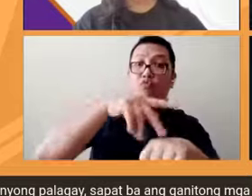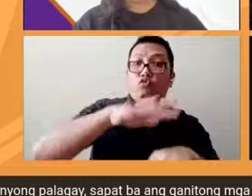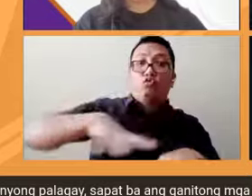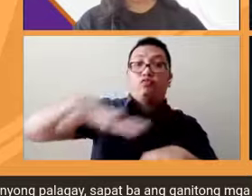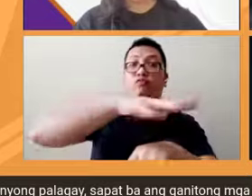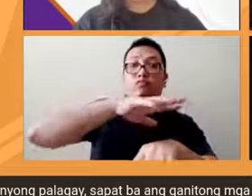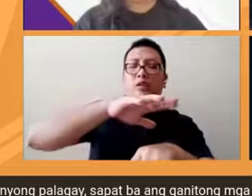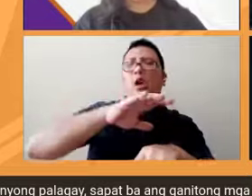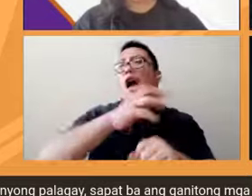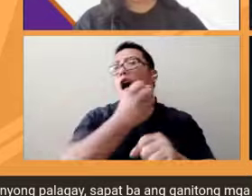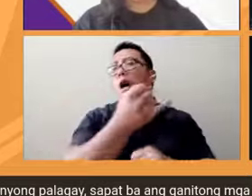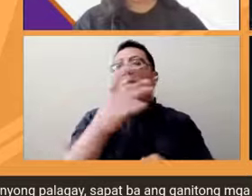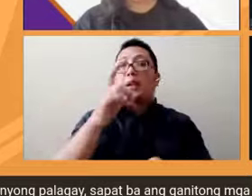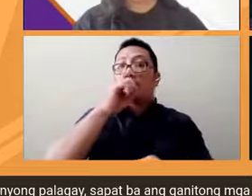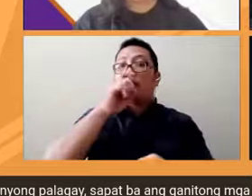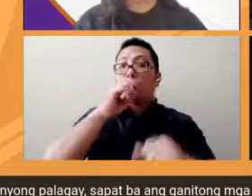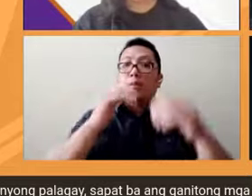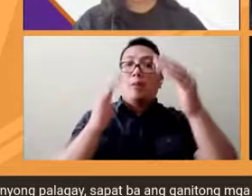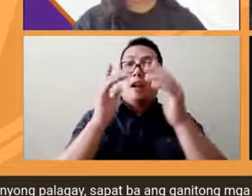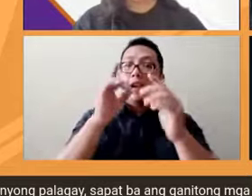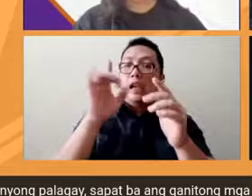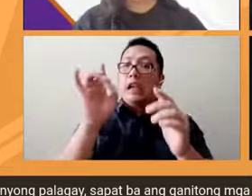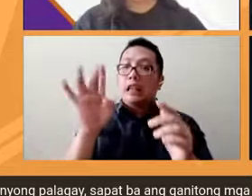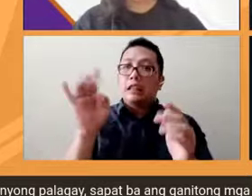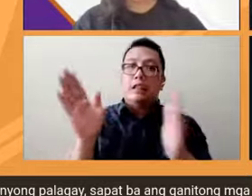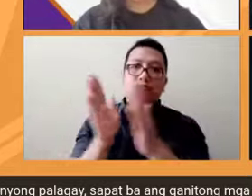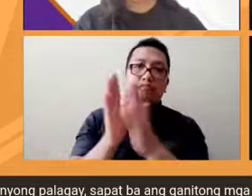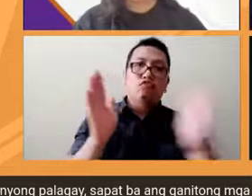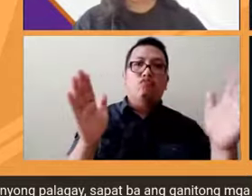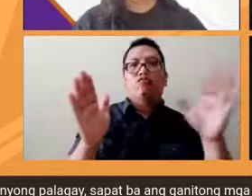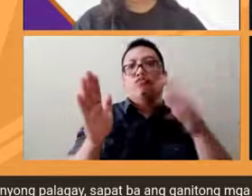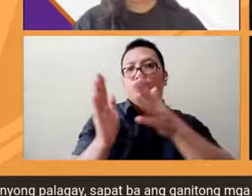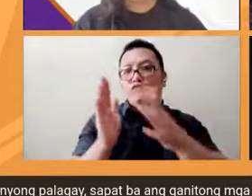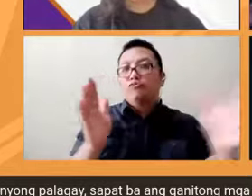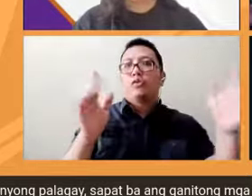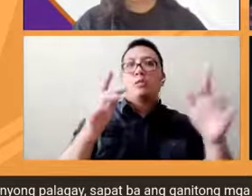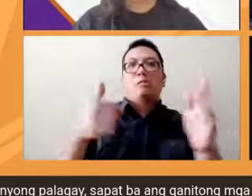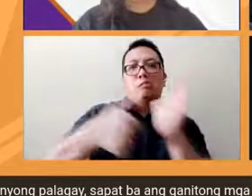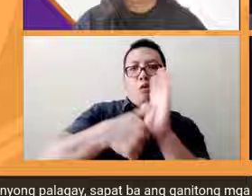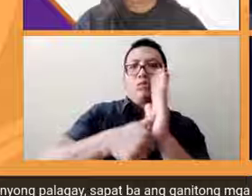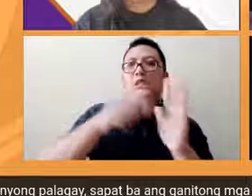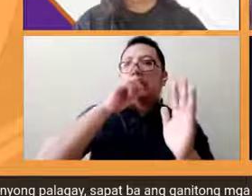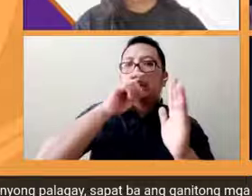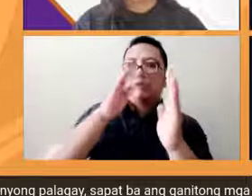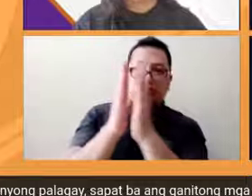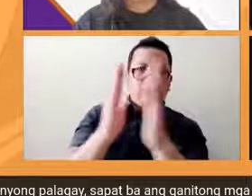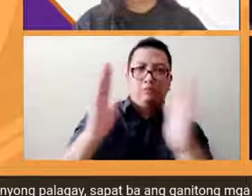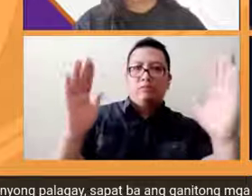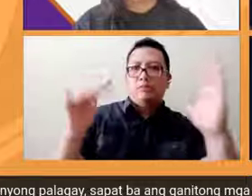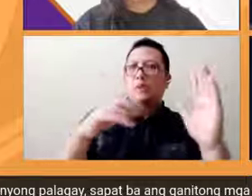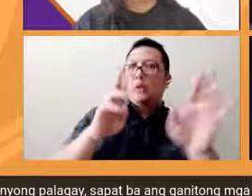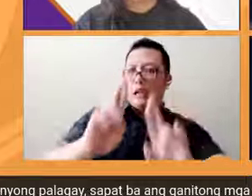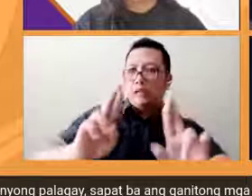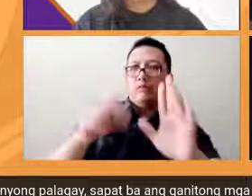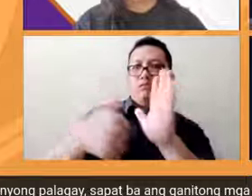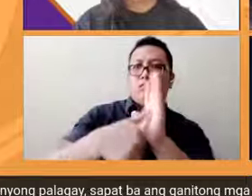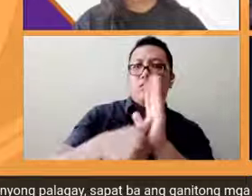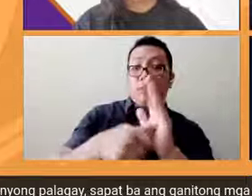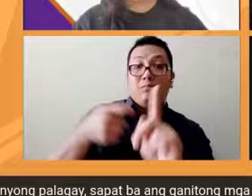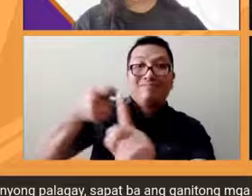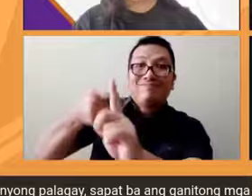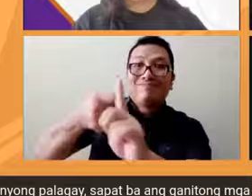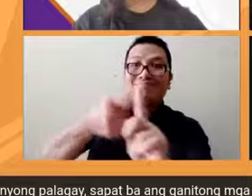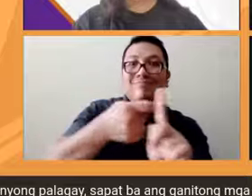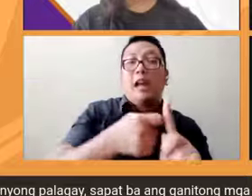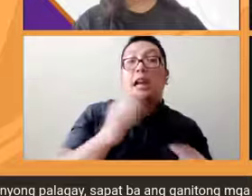voting age ilan dyan yung 18 years old and above ibig sabihin na supposedly yun yung target natin pag